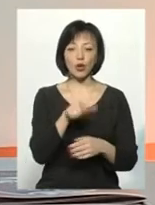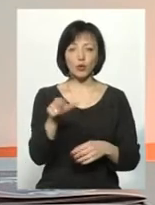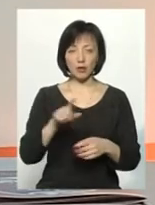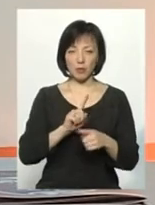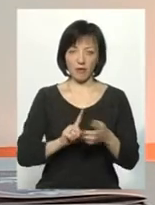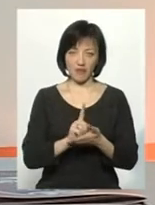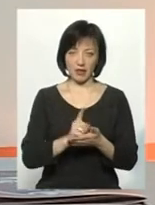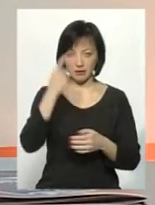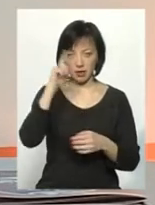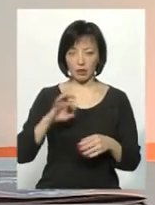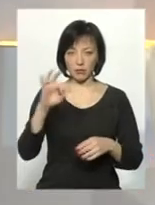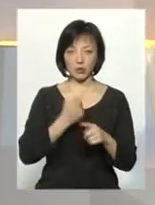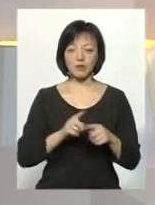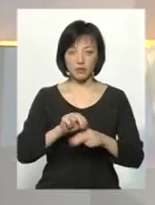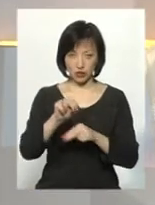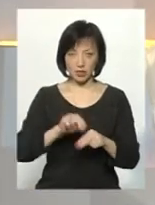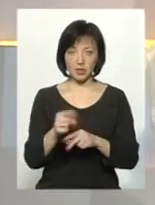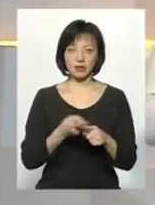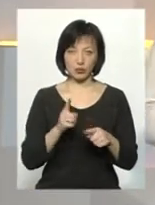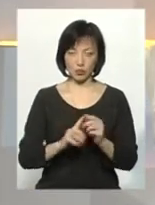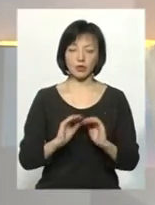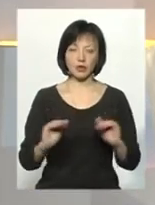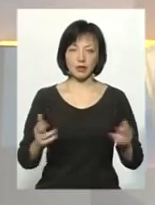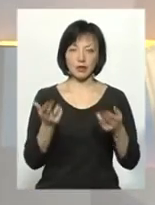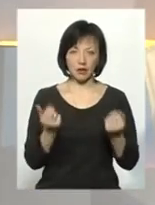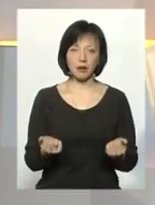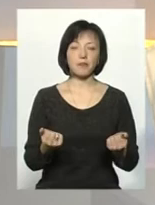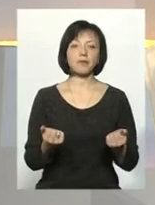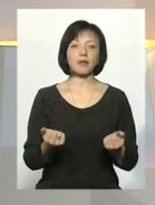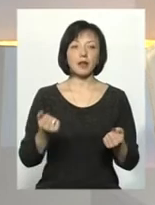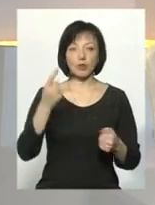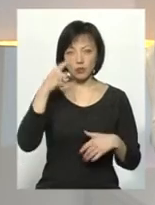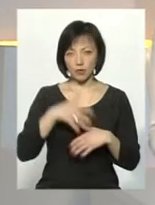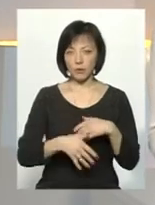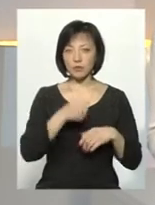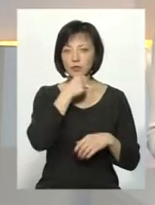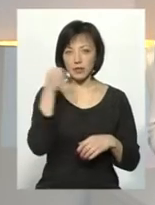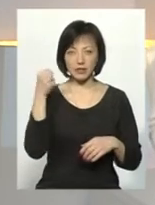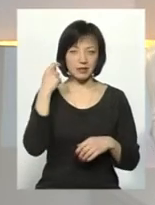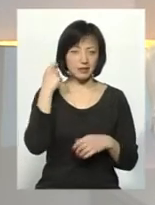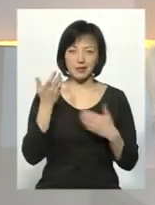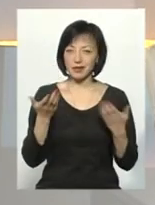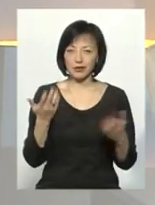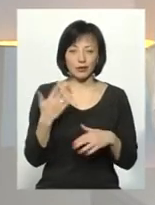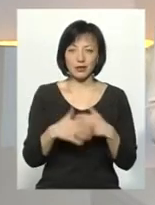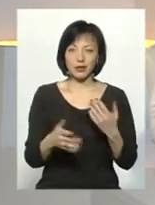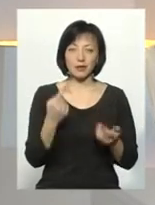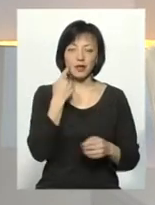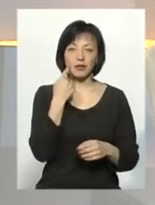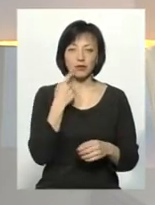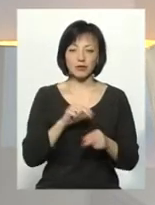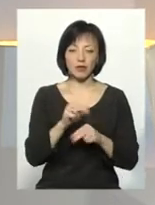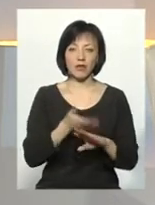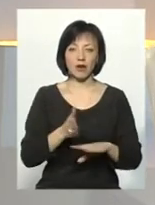про це знати. Та і ви будете вчити цього дітей, тому що, я думаю, у свідомому вже дорослому віці прикро робити такі